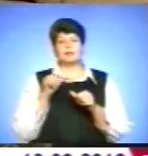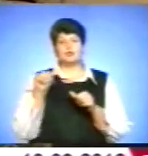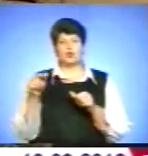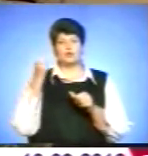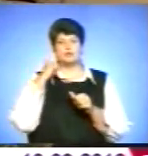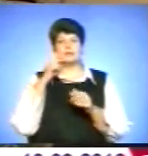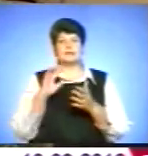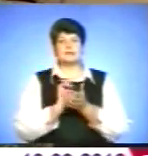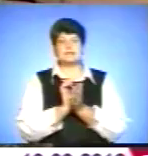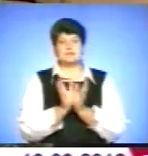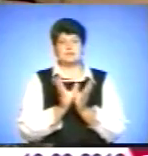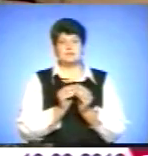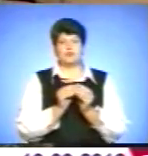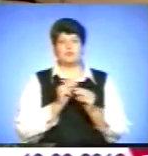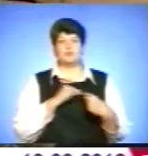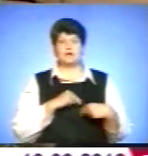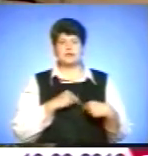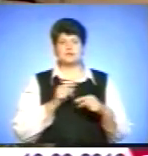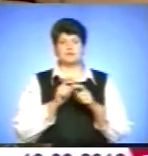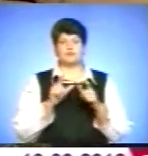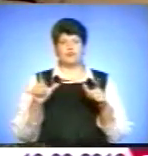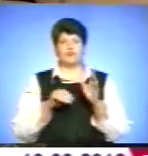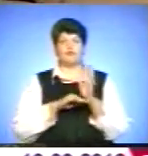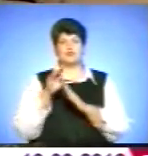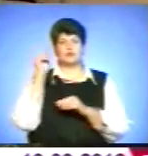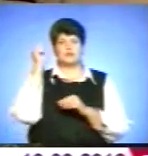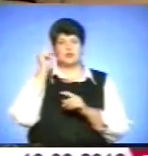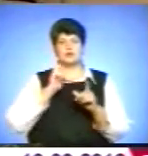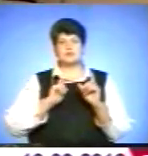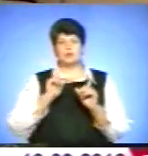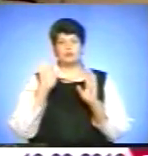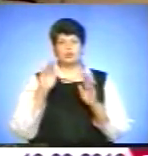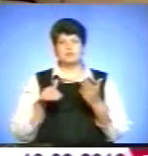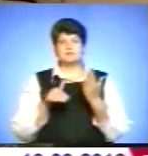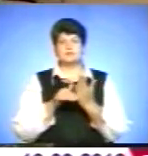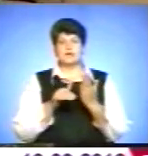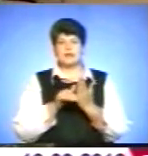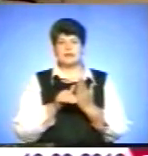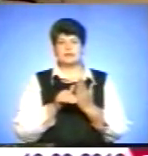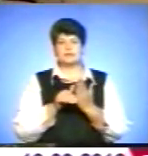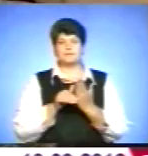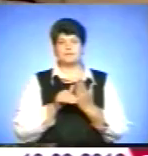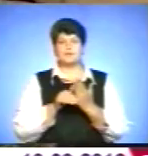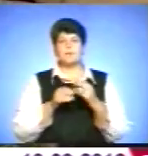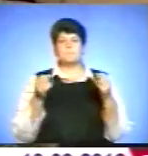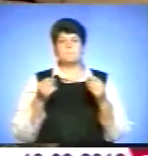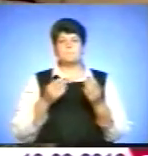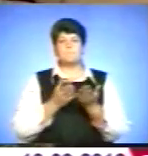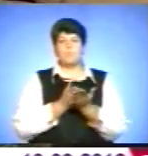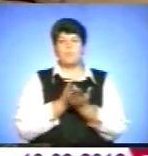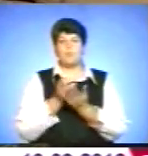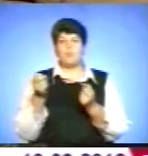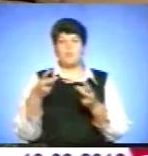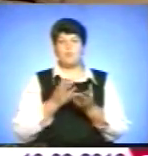така тісна співпраця закладу і вищого навчального закладу буде сприяти і профільній підготовці